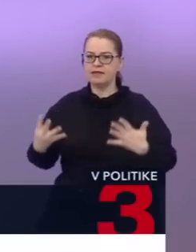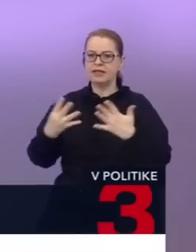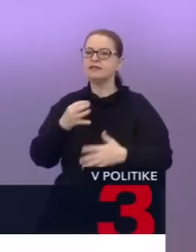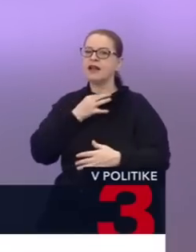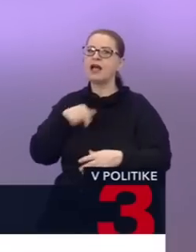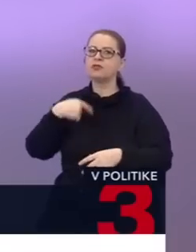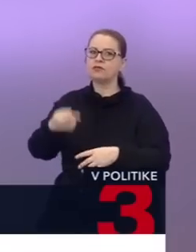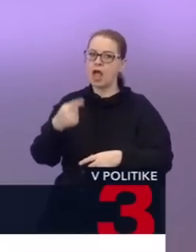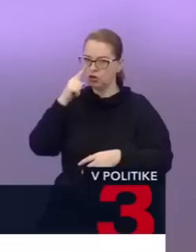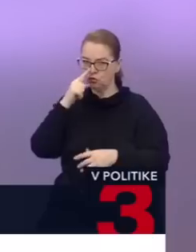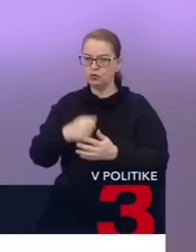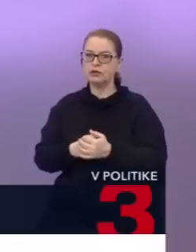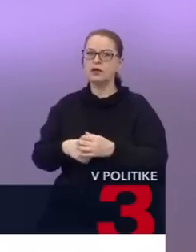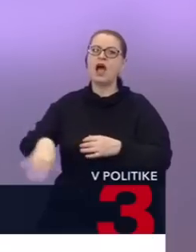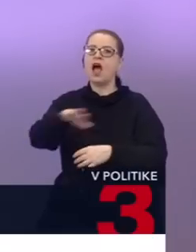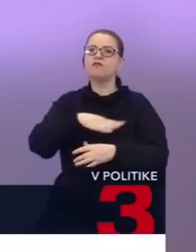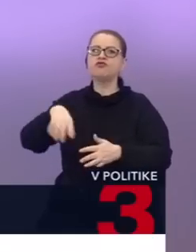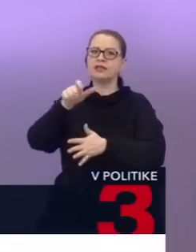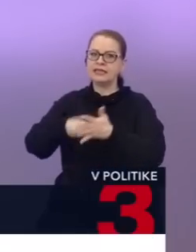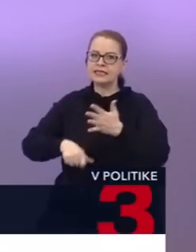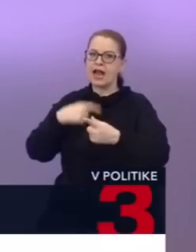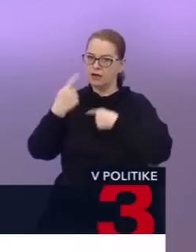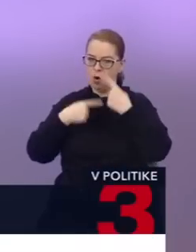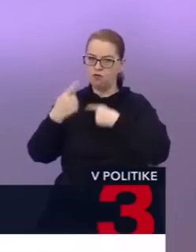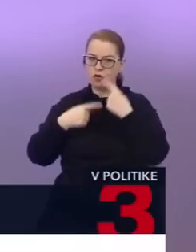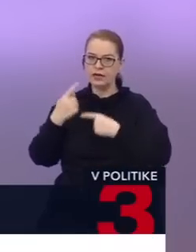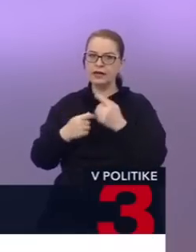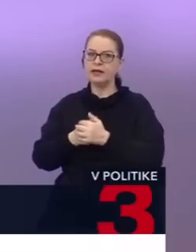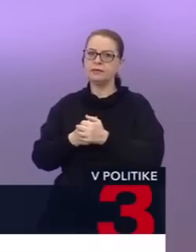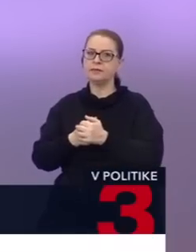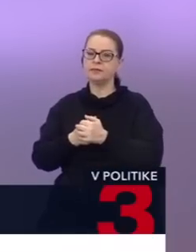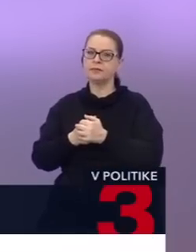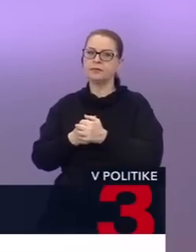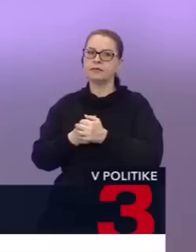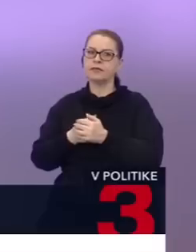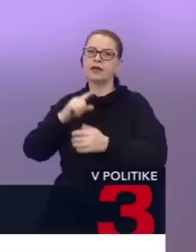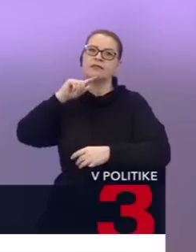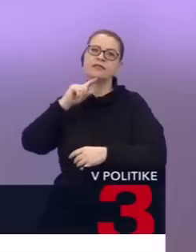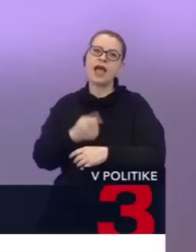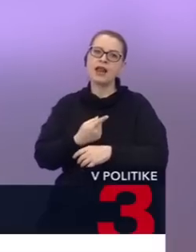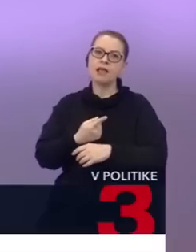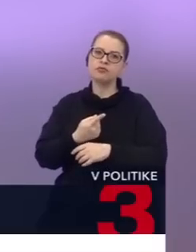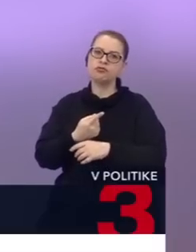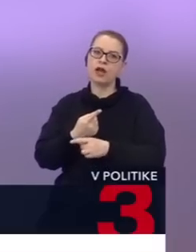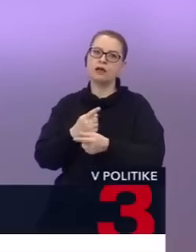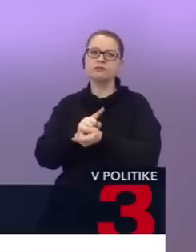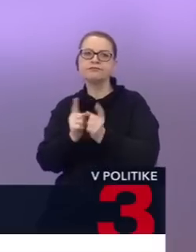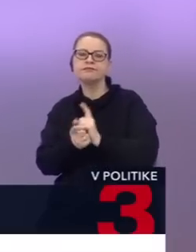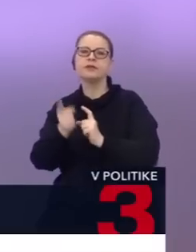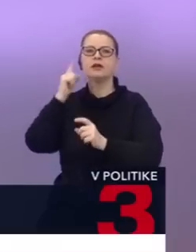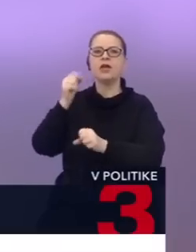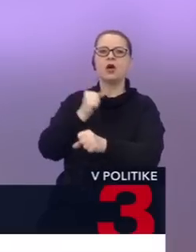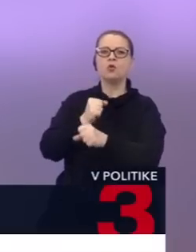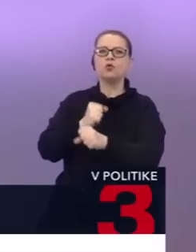a všetky tie strany komunikovali, že najlepší prienik, ktorý vie vyskladať 90